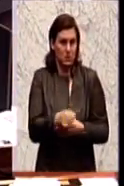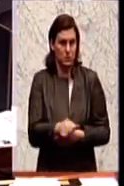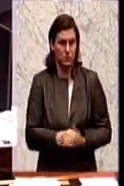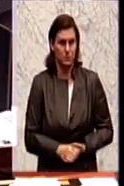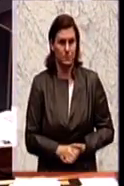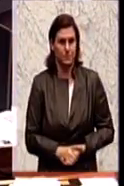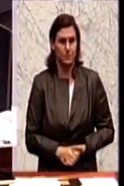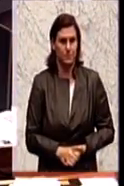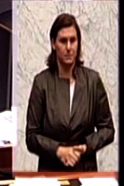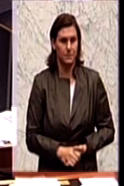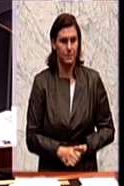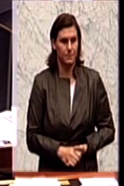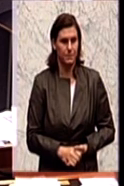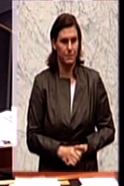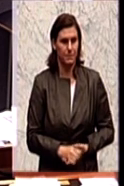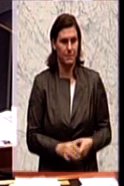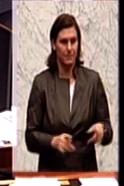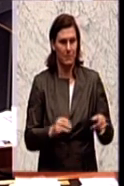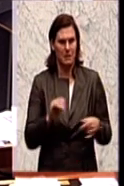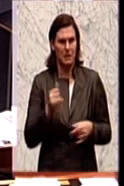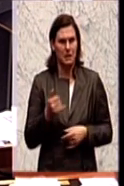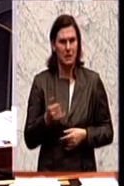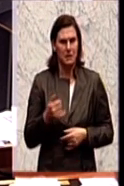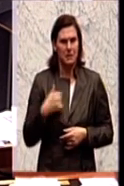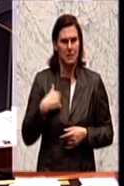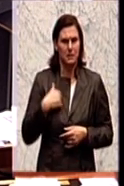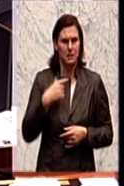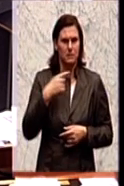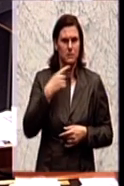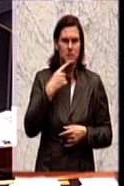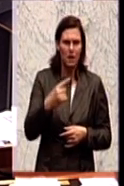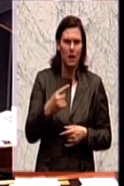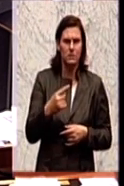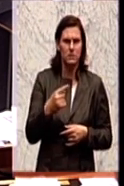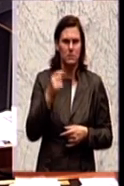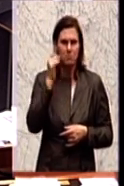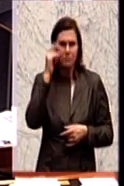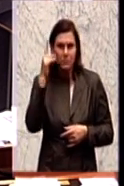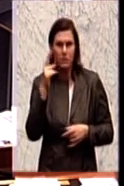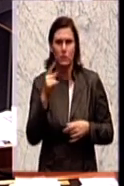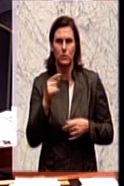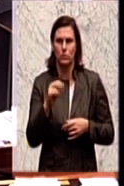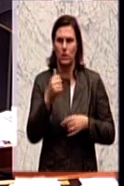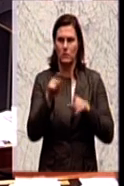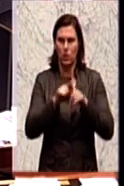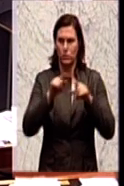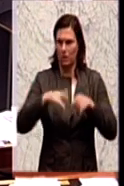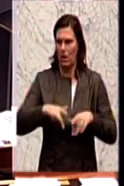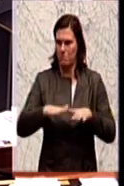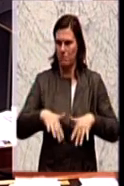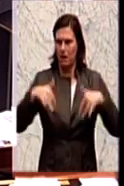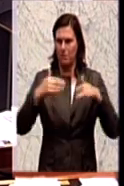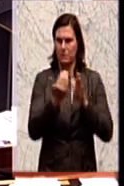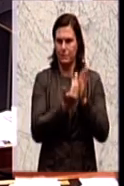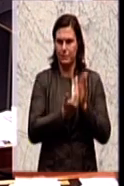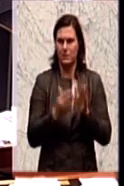Frau Bundesministerin. Ja, ich finde es erstaunlich, dass man zuerst eine Regelung beschließt, hiermit beschließt im Parlament und dann sagt, das ist